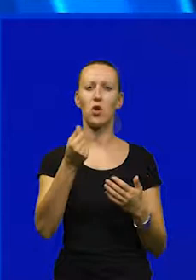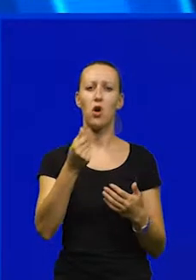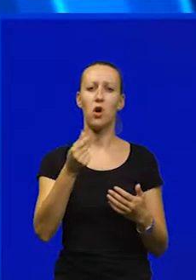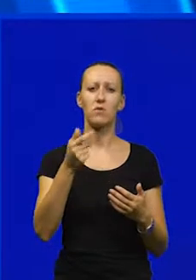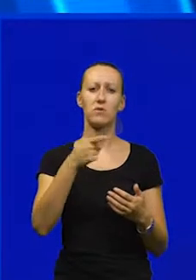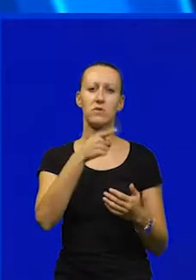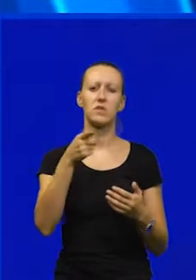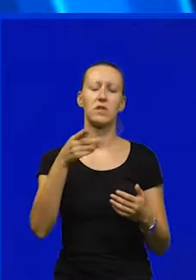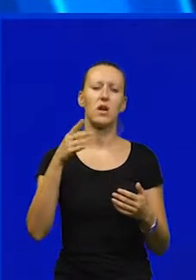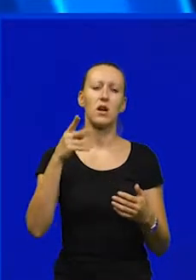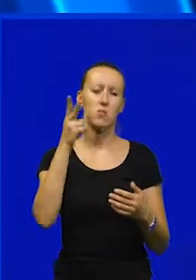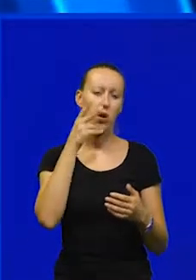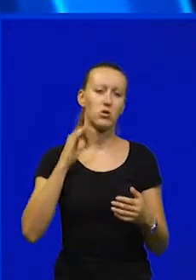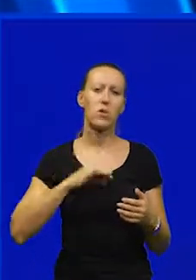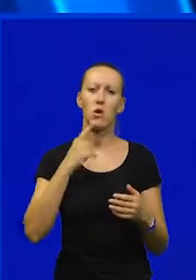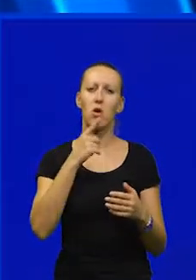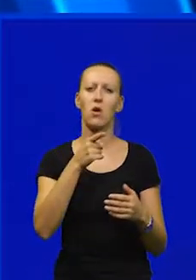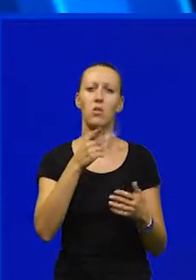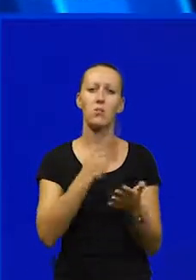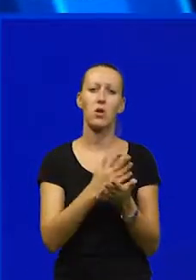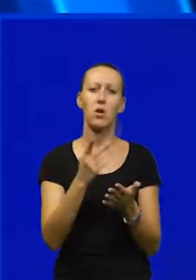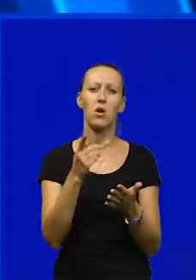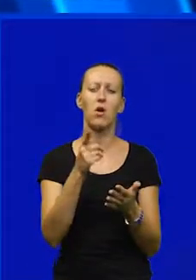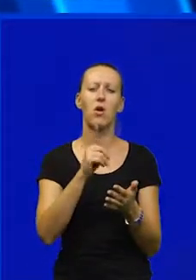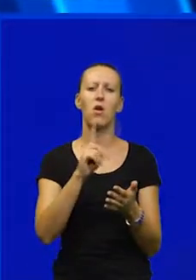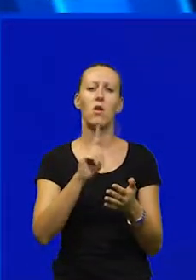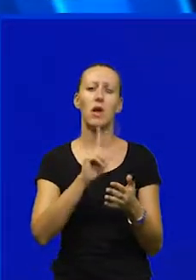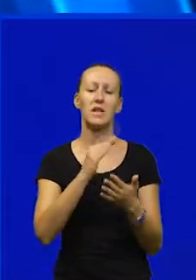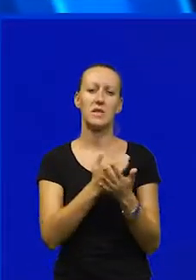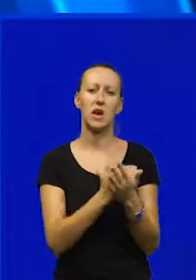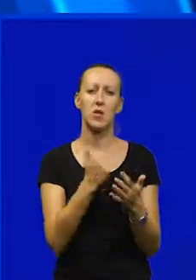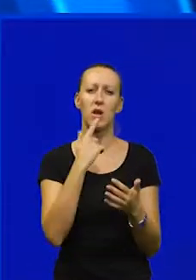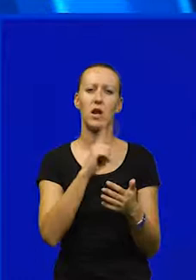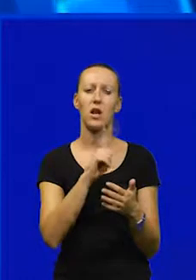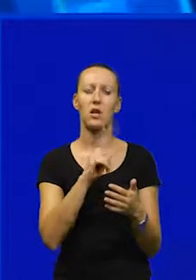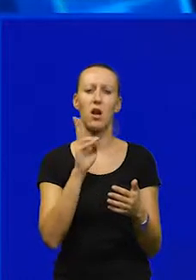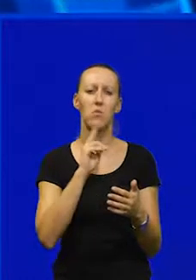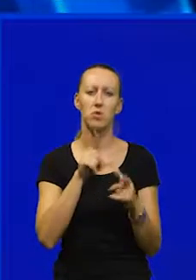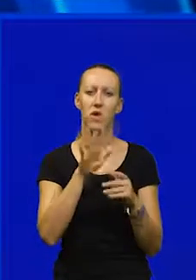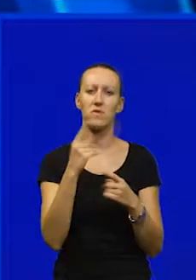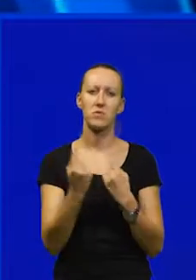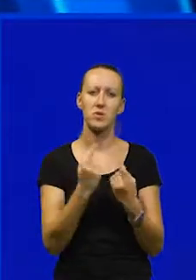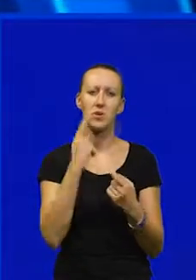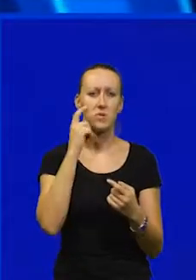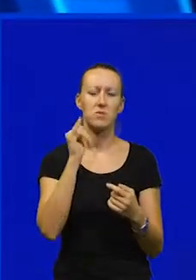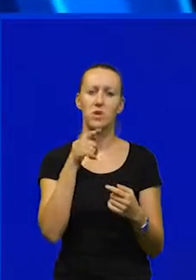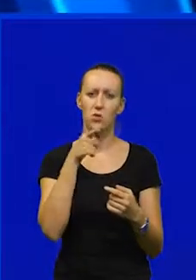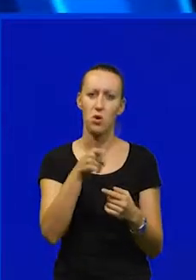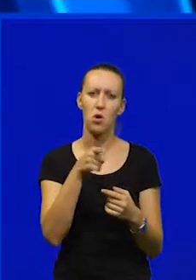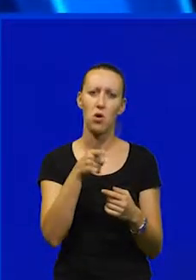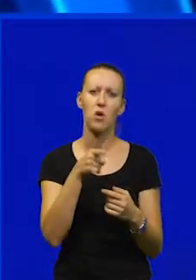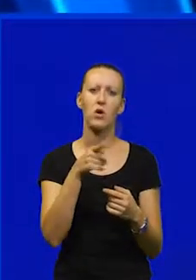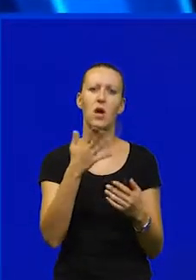poreznih obveznika na način koji bi bio nekonzistentan nezakonit ili neobičajan ovakvim situacijama i mislim da su oni